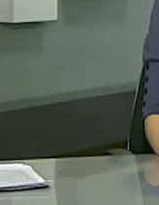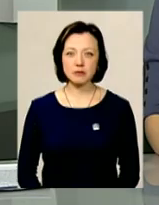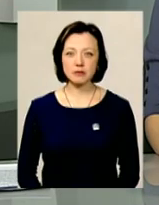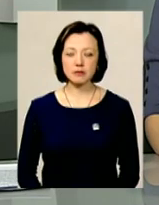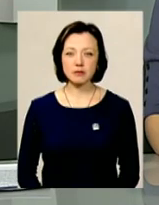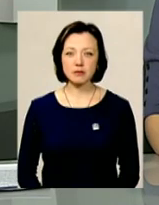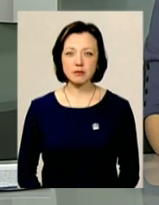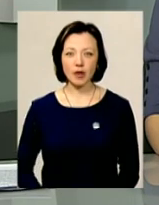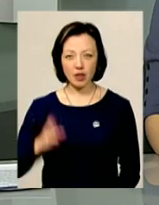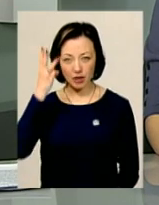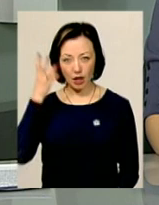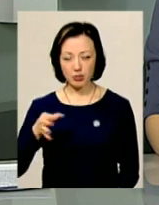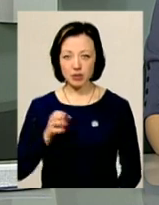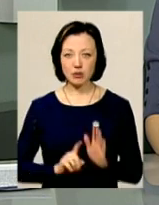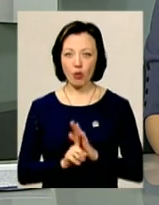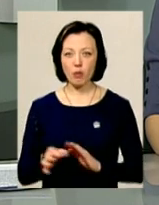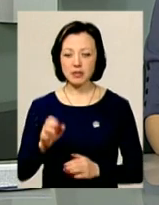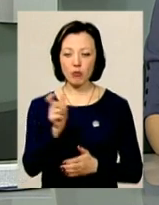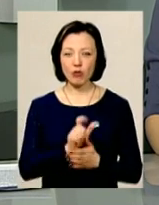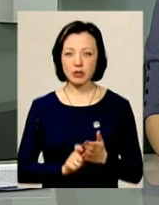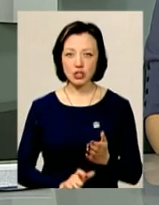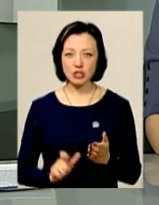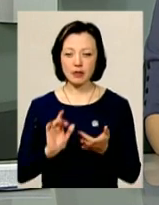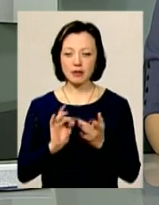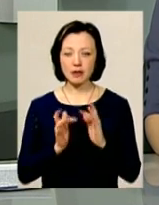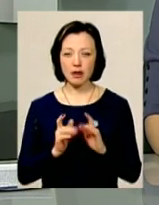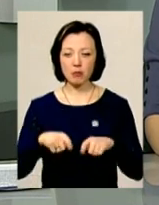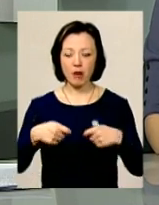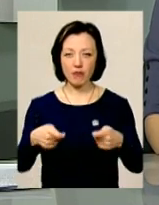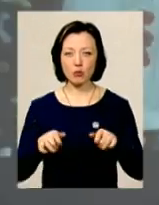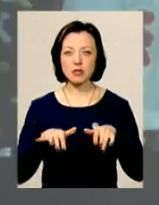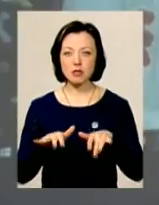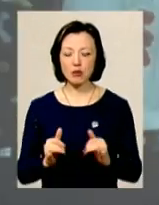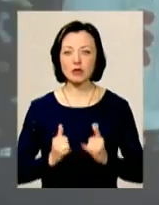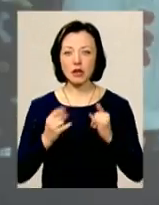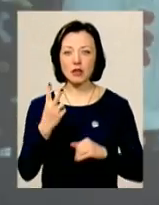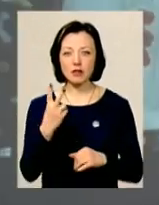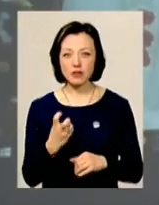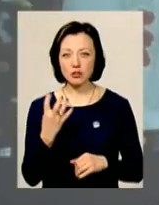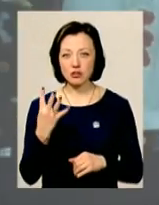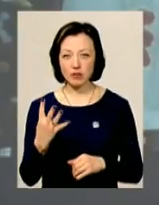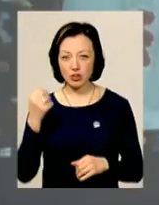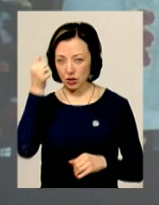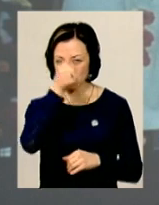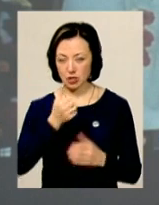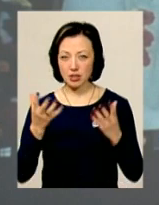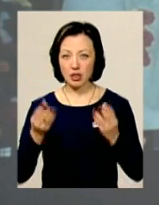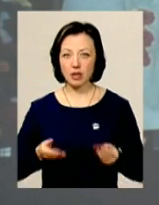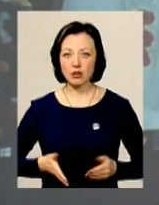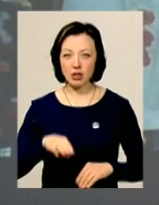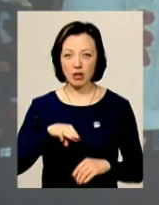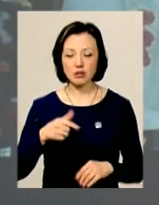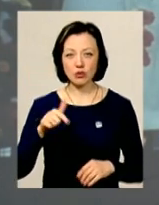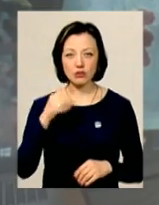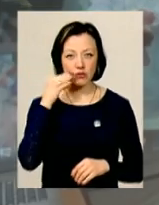На Хмельниччині стартував обласний поетичний онлайн-марафон. Захід приурочили 204-й річниці від дня народження Тараса